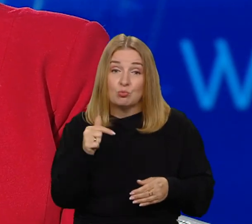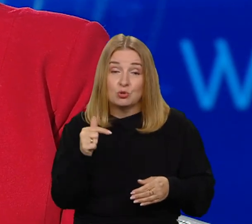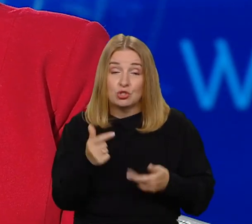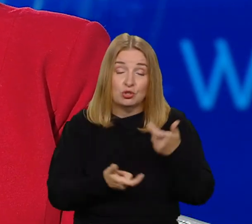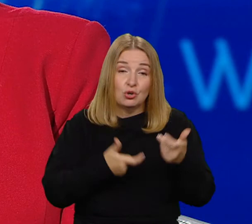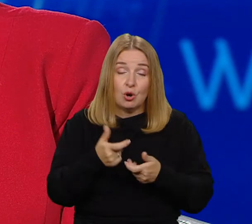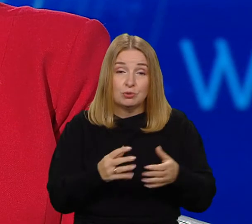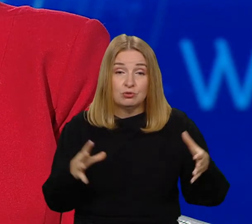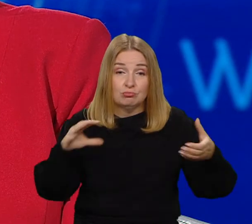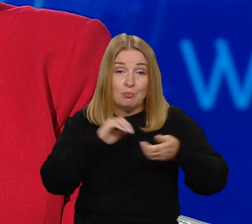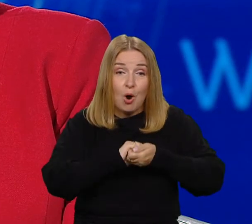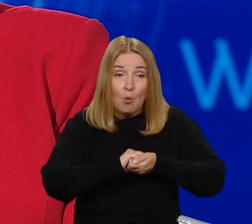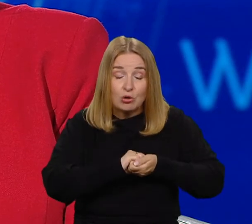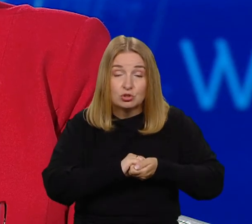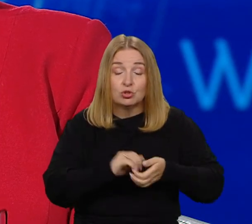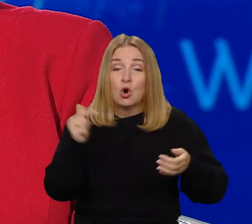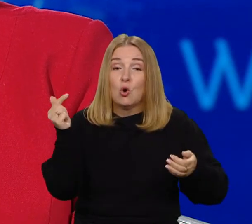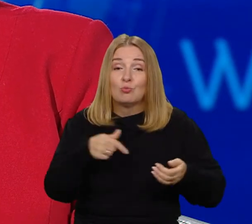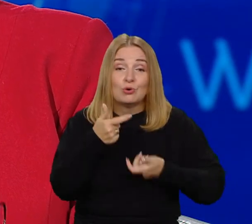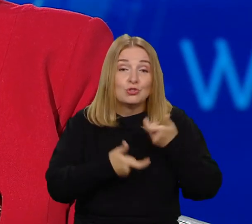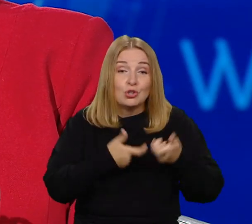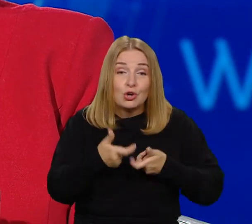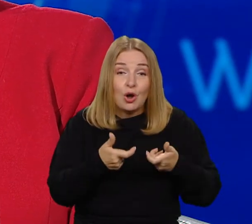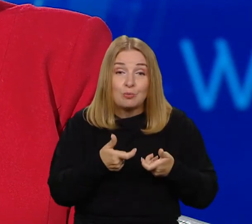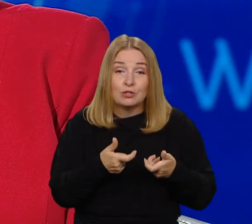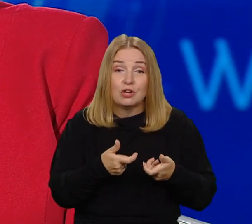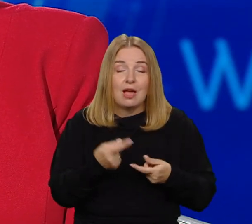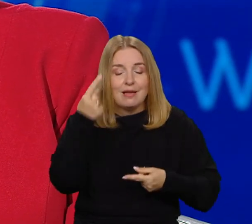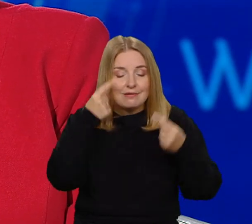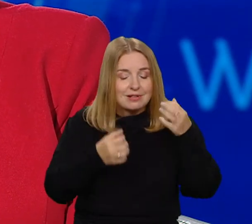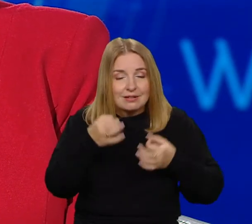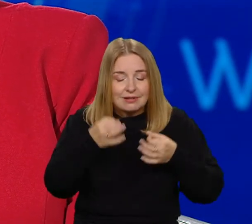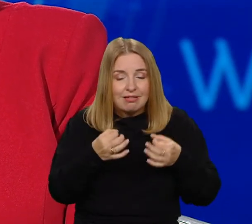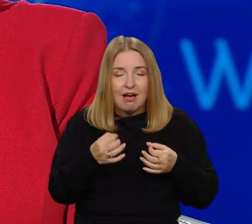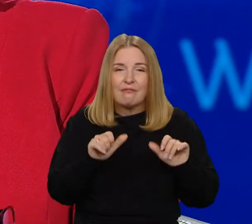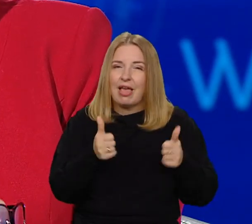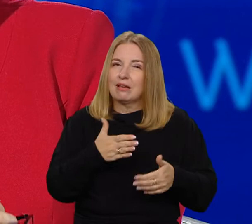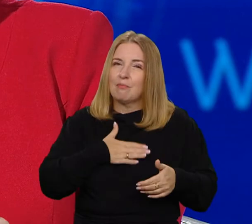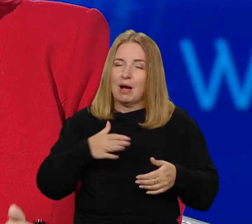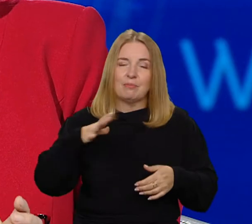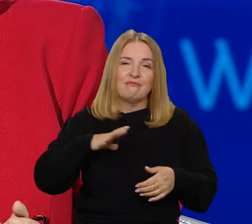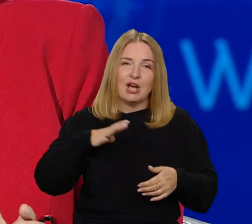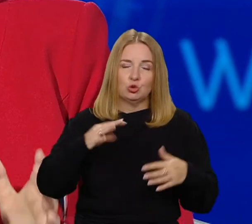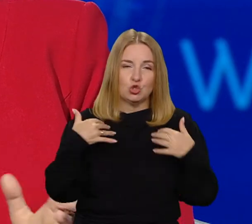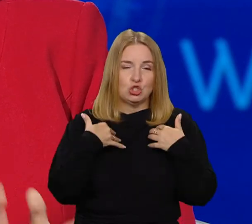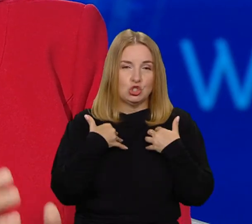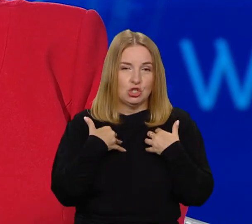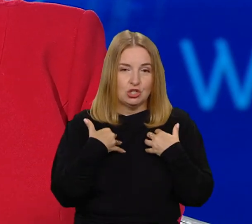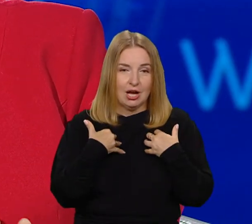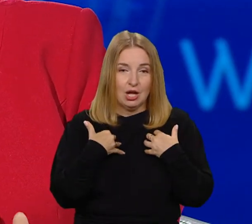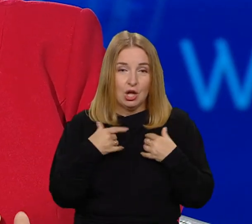stworzyć wspólnotę, to jest nawyk refleksji nad wartościami. Oni nie mają mieć